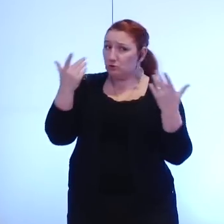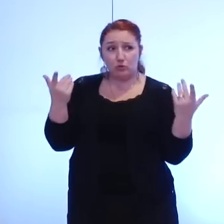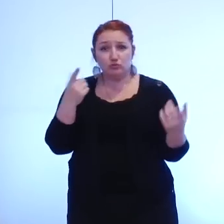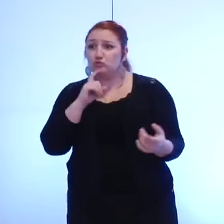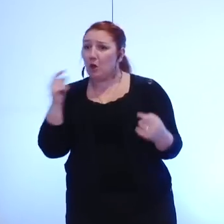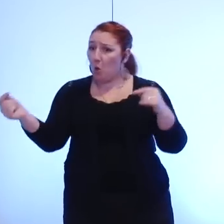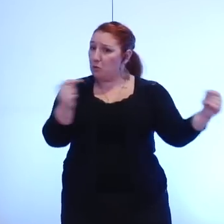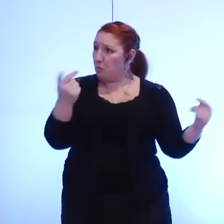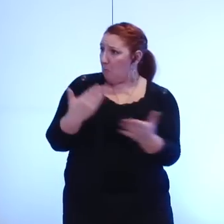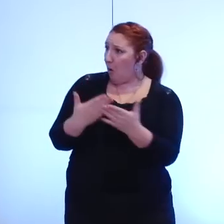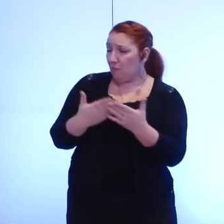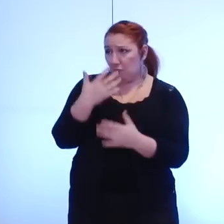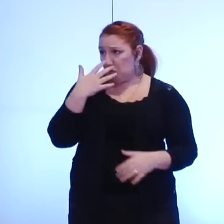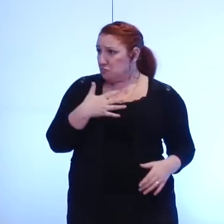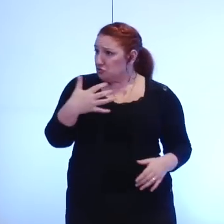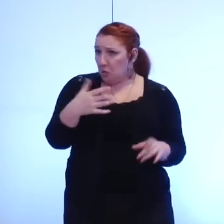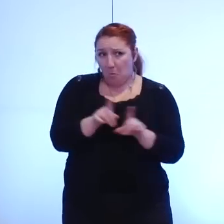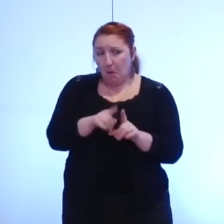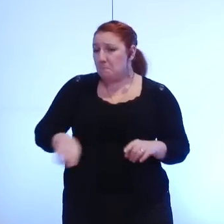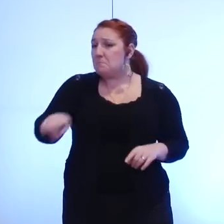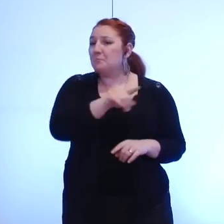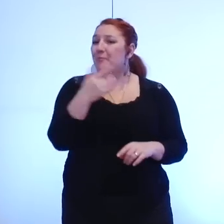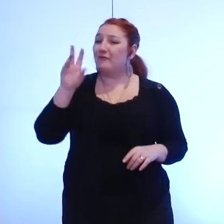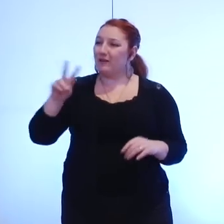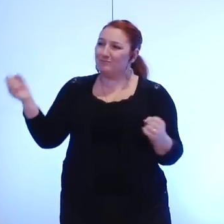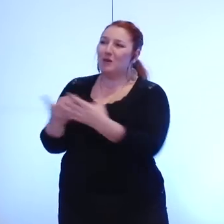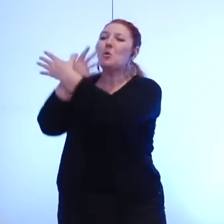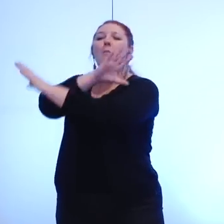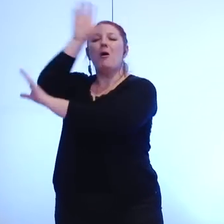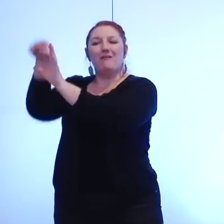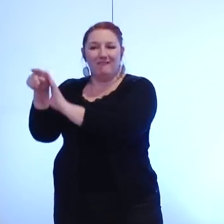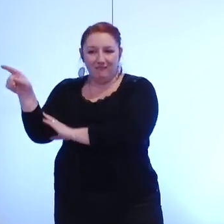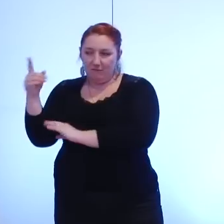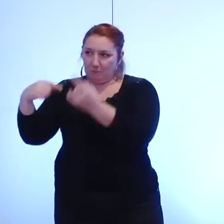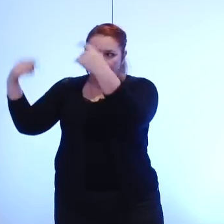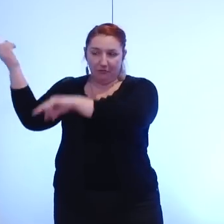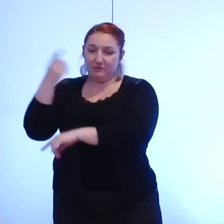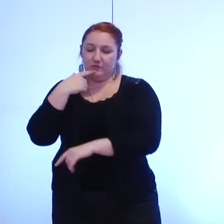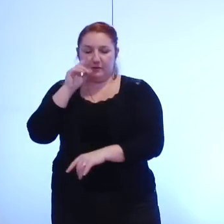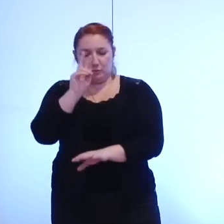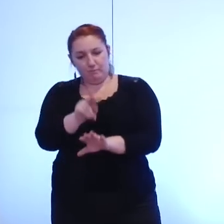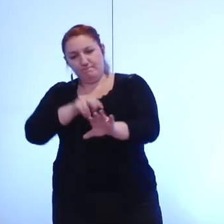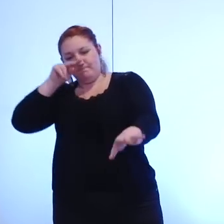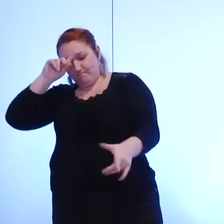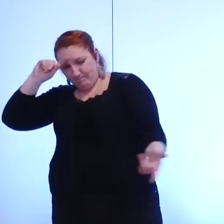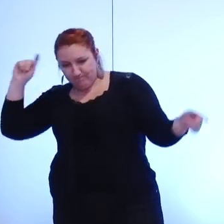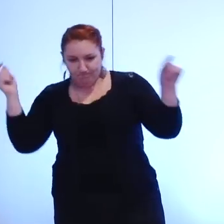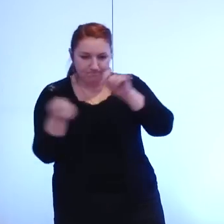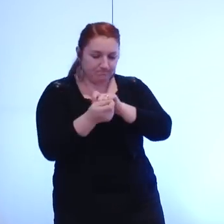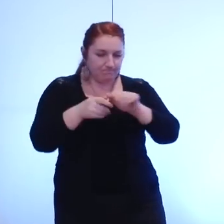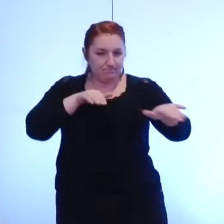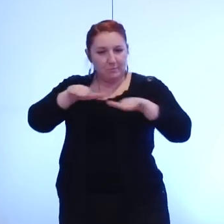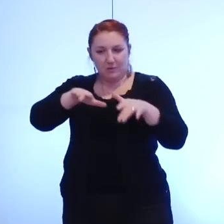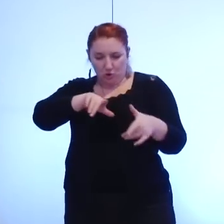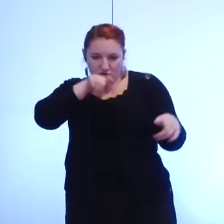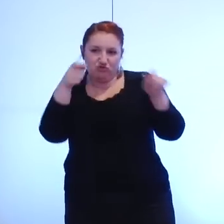effectivement le fait de passer en métropole va nous inviter à repenser la façon d'agir comme élu communal et je ne